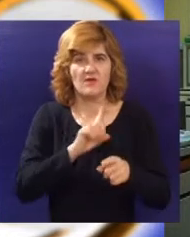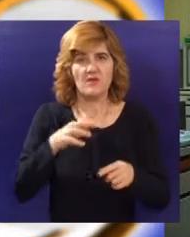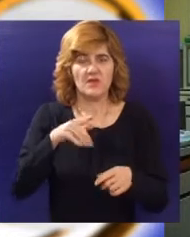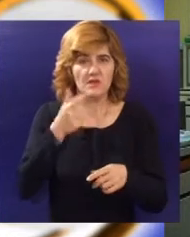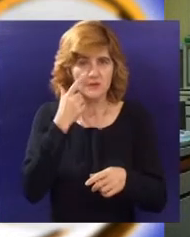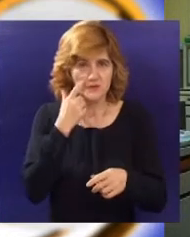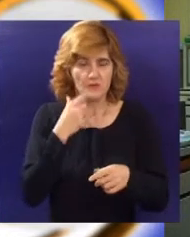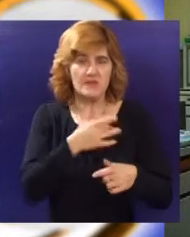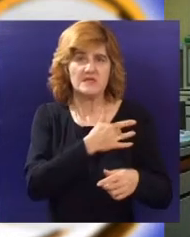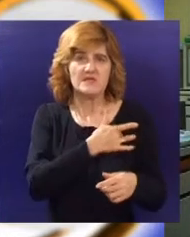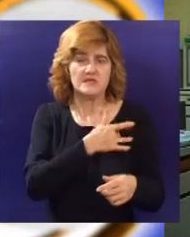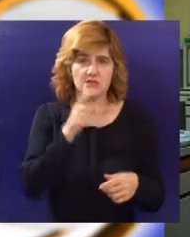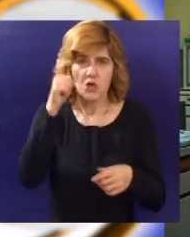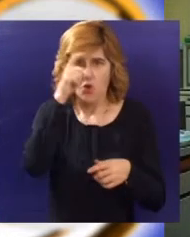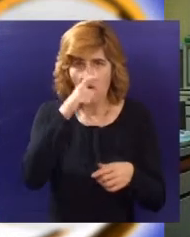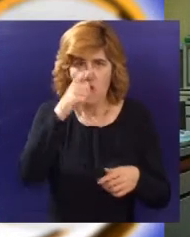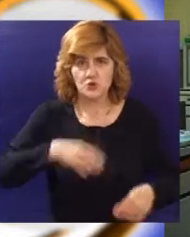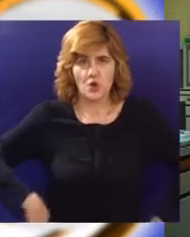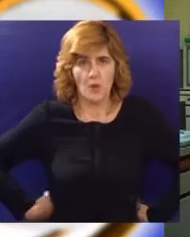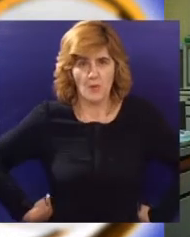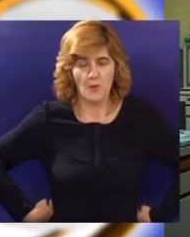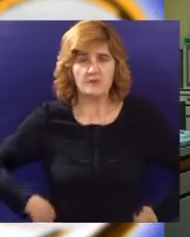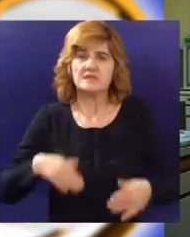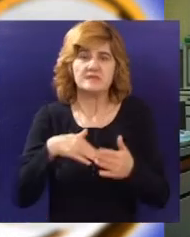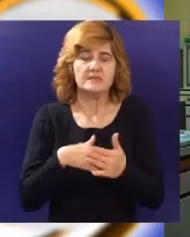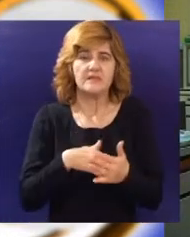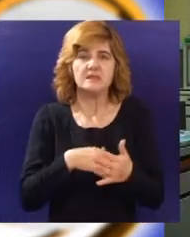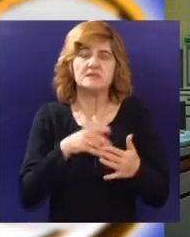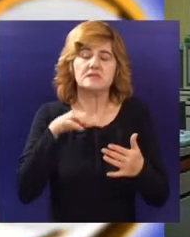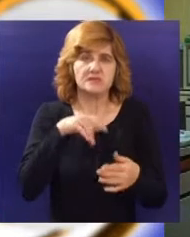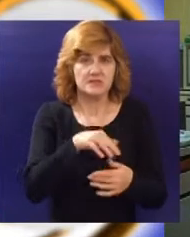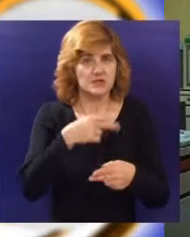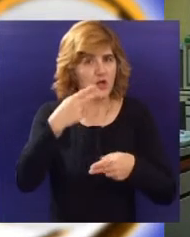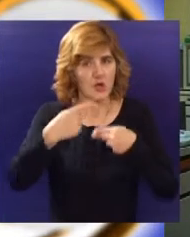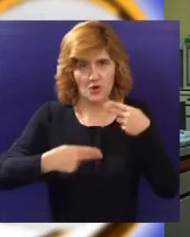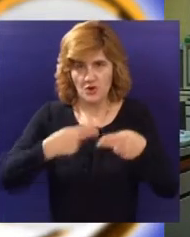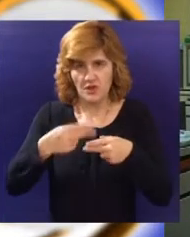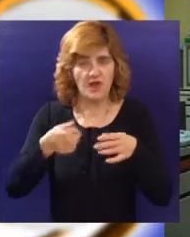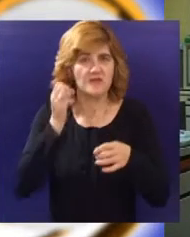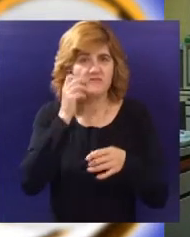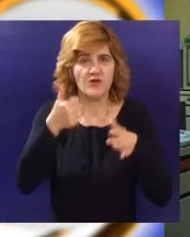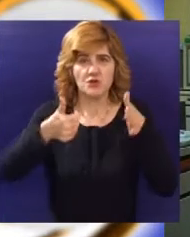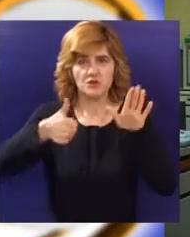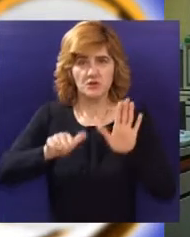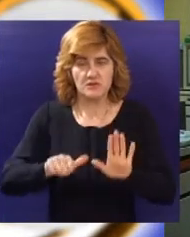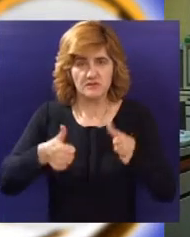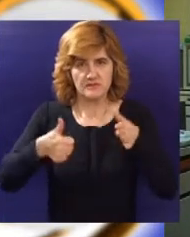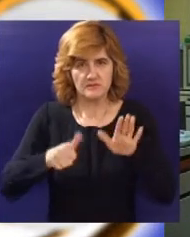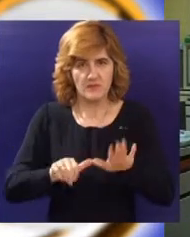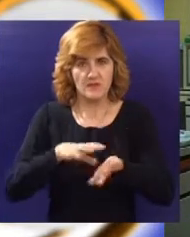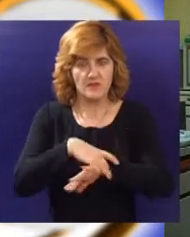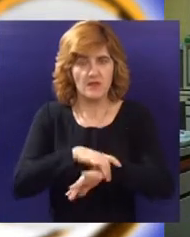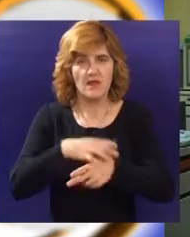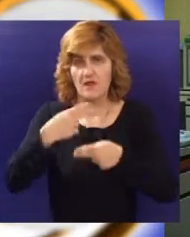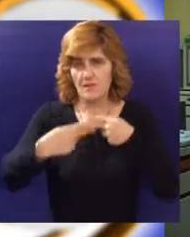zglobovi, i bubrezi, i koža. Znači, zato bi stvarno trebalo preventivno, svakih pola godina, da se dolazi na